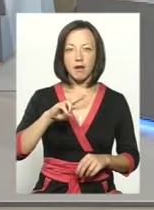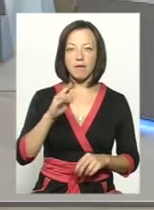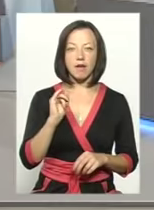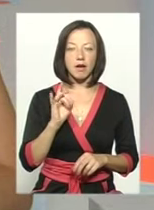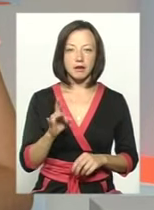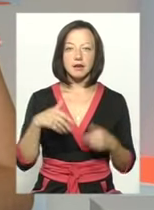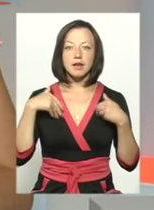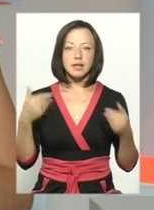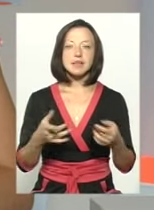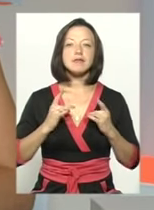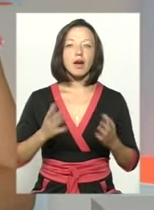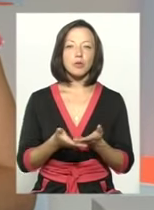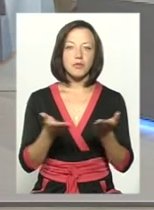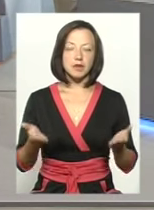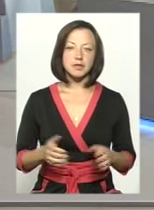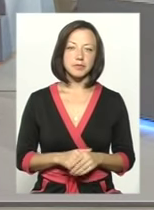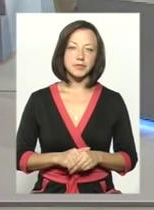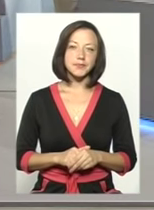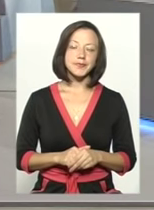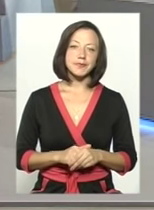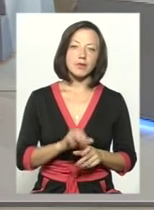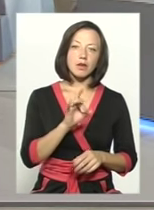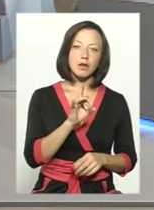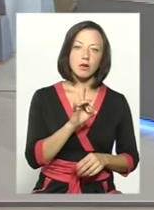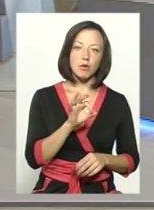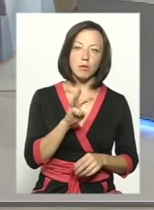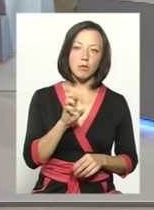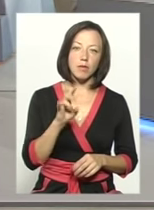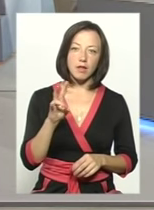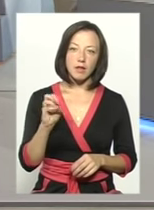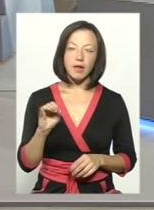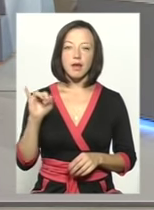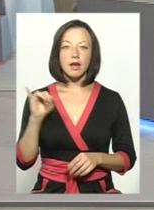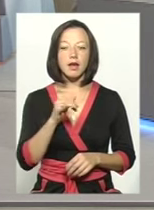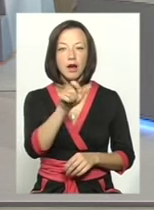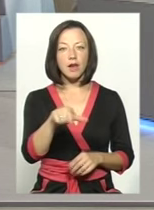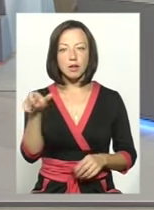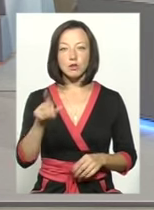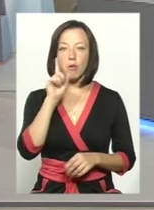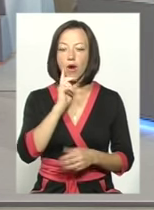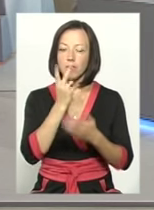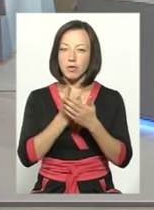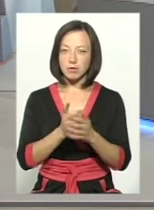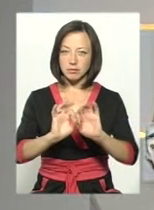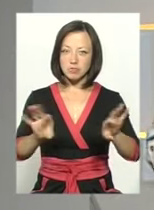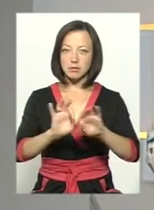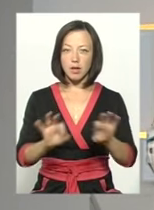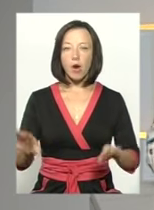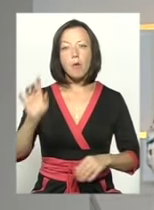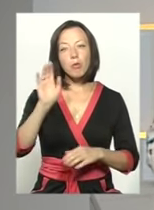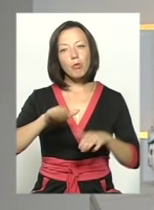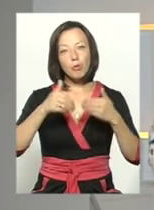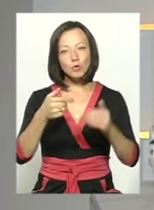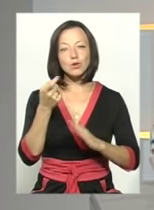Зі святом вас. І романи, і глядачі. Поки транслюватиметься зараз ролик про Каріну, пропоную вам здогадатися,